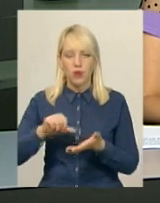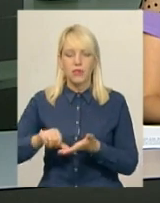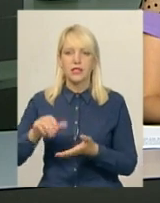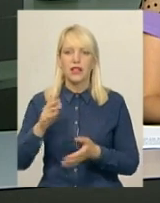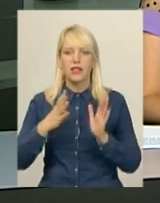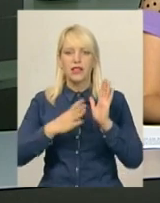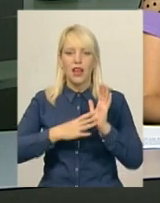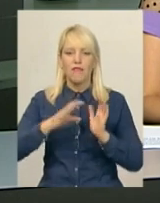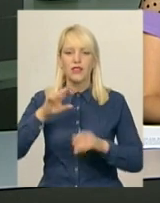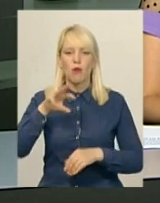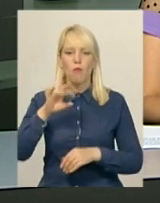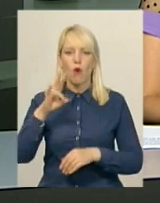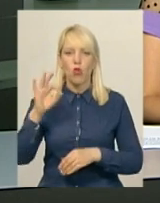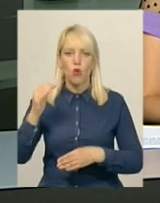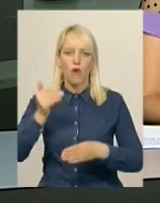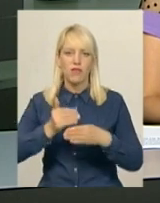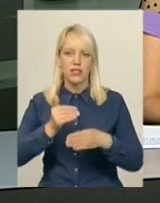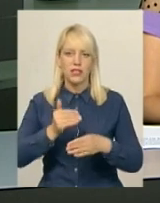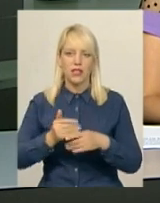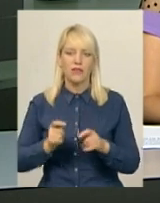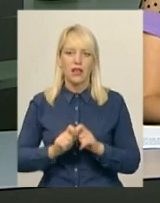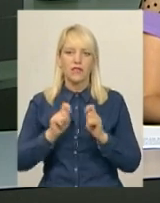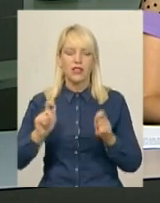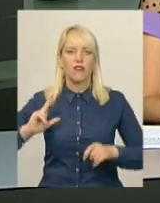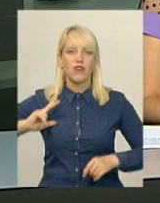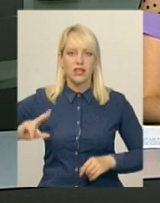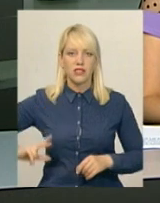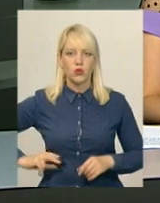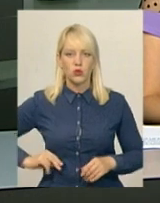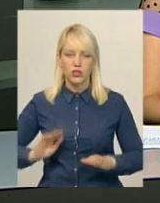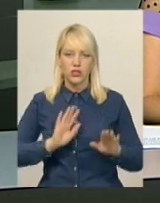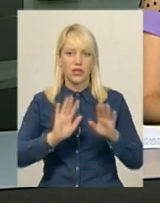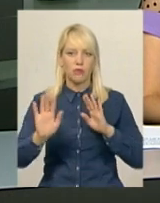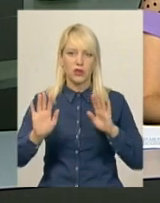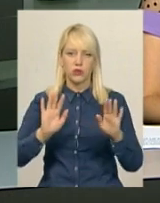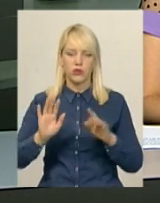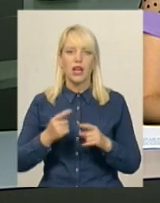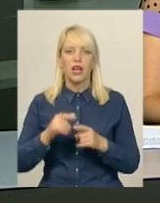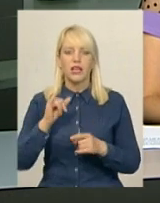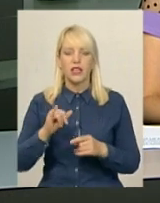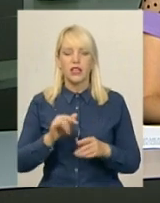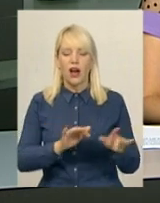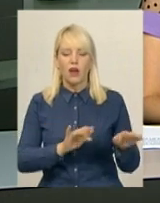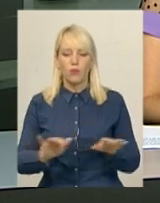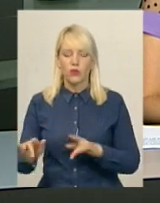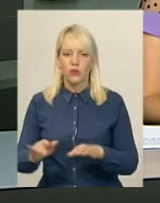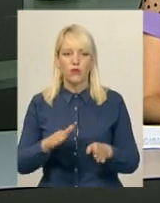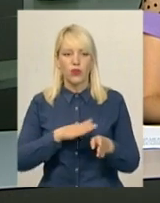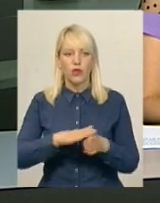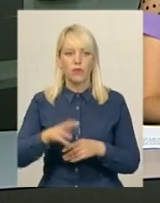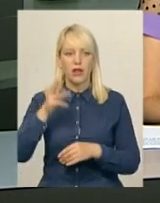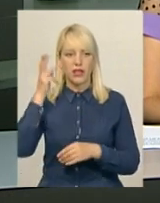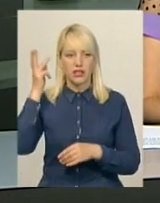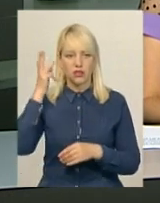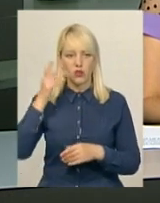'ять моновистав. Відкрив фестиваль «Трагіфар» з французького драматурга Марселя Мітуа, а компоніатор у виконанні хмельницького